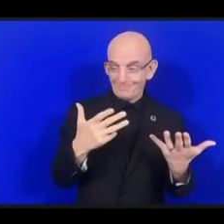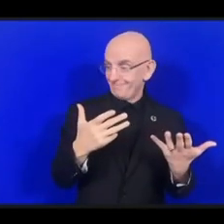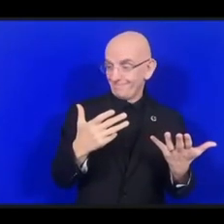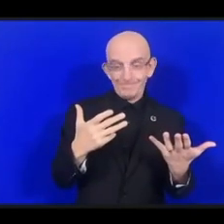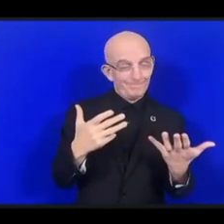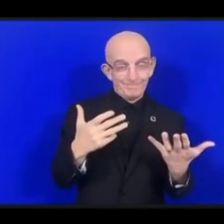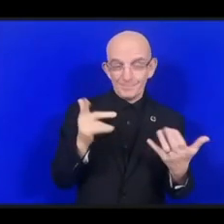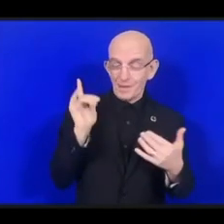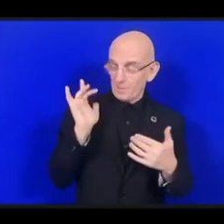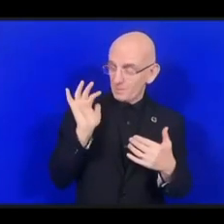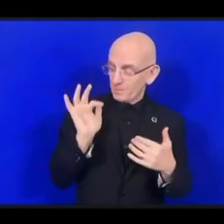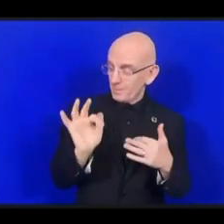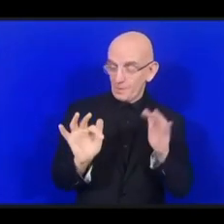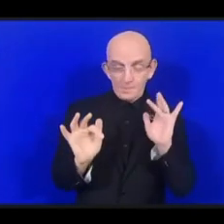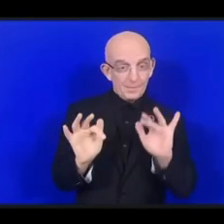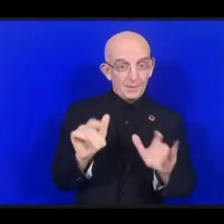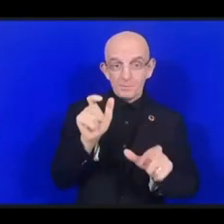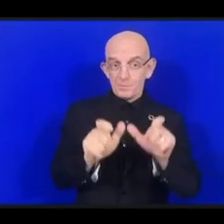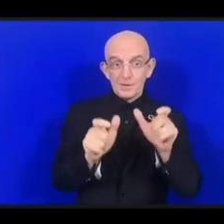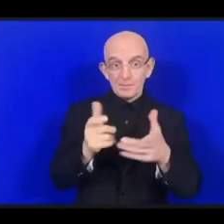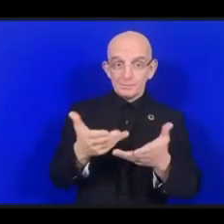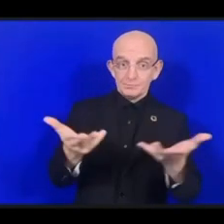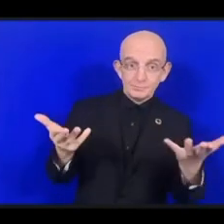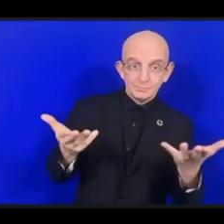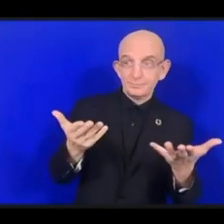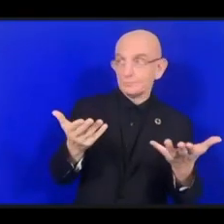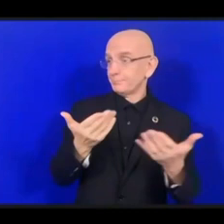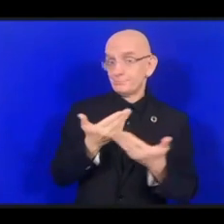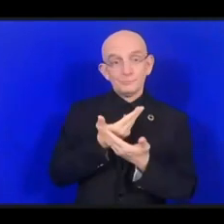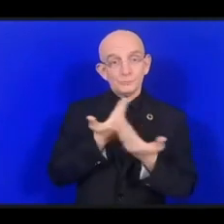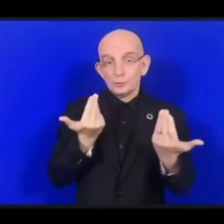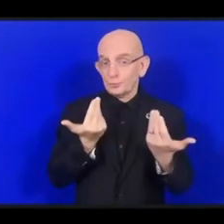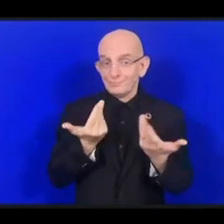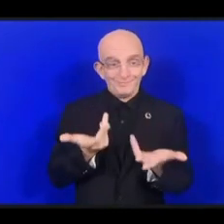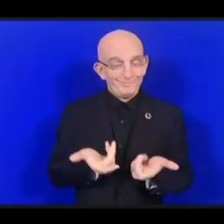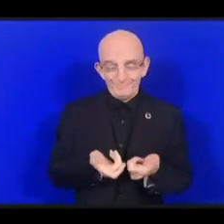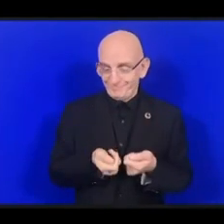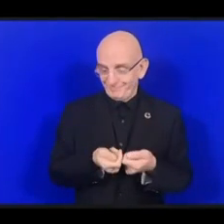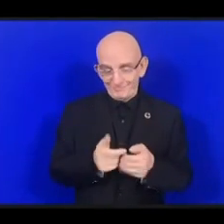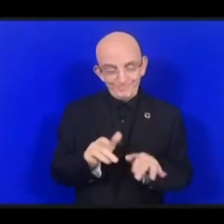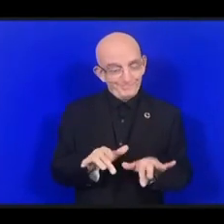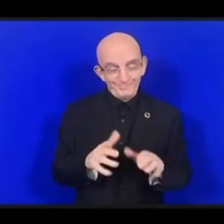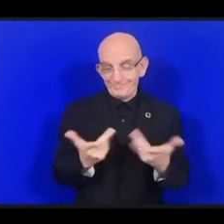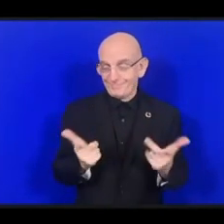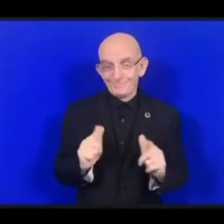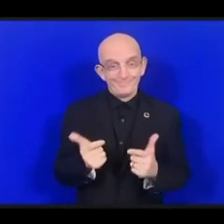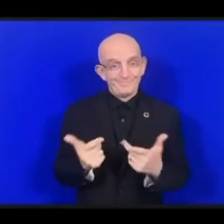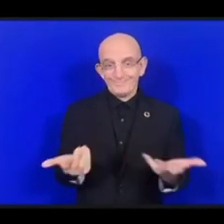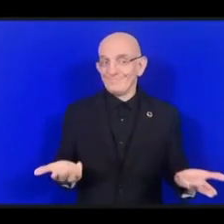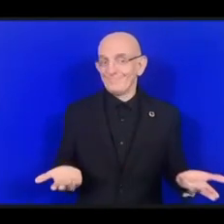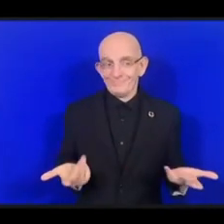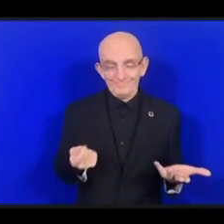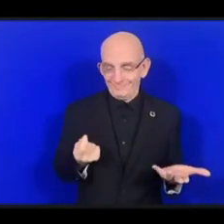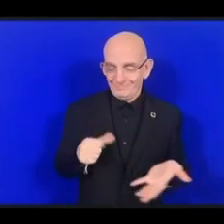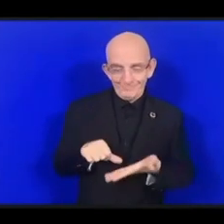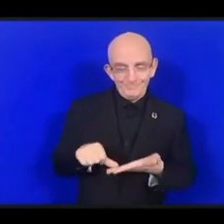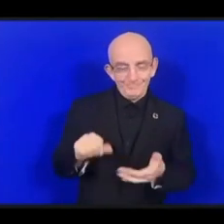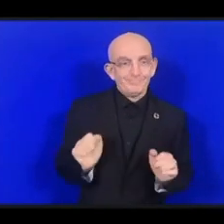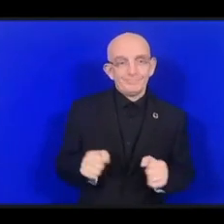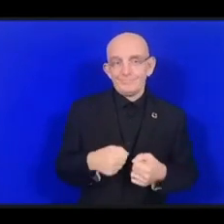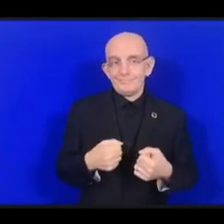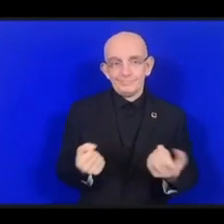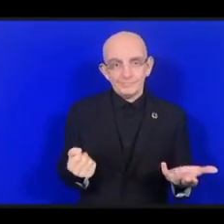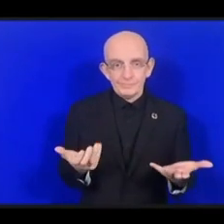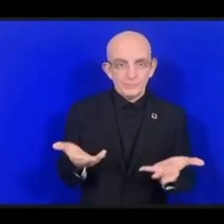говорили наши стипендиаты от молодежи, интернет должен быть инклюзивным и финансово доступным. Нас